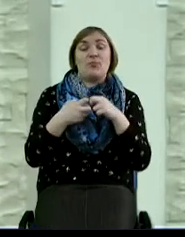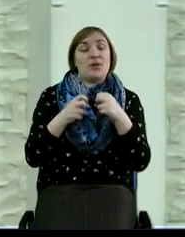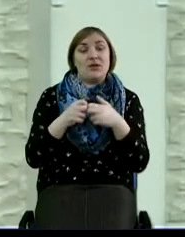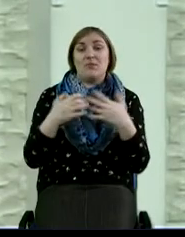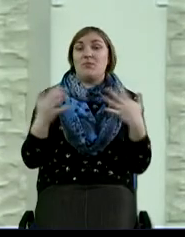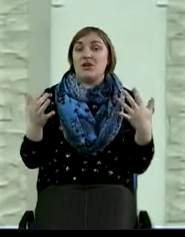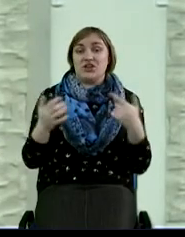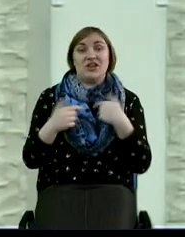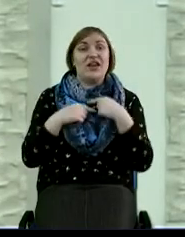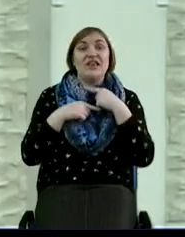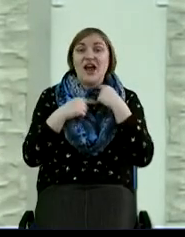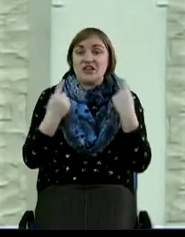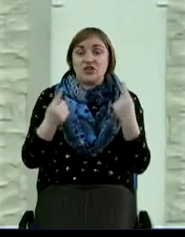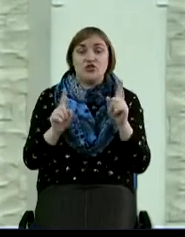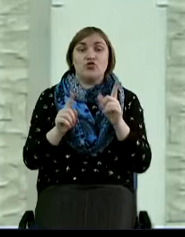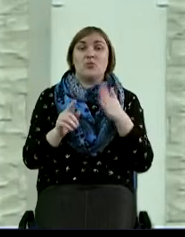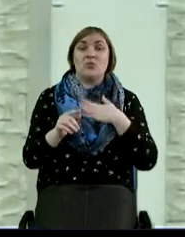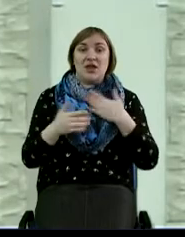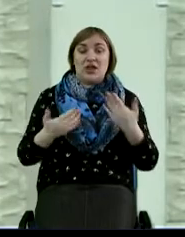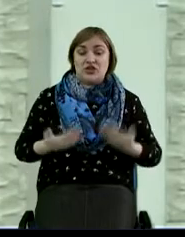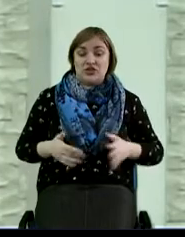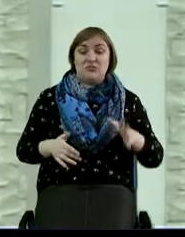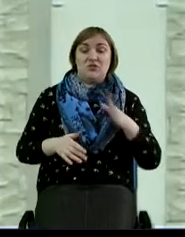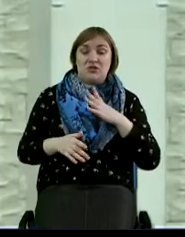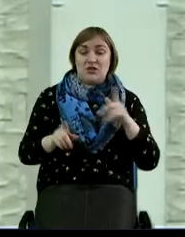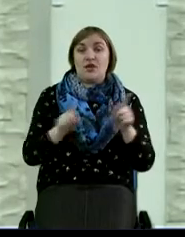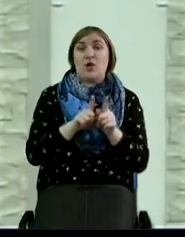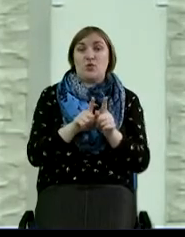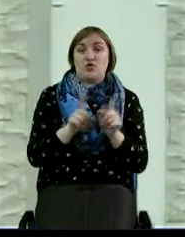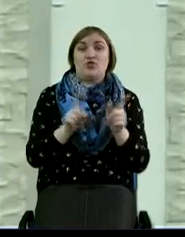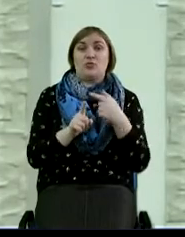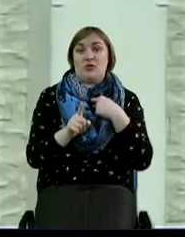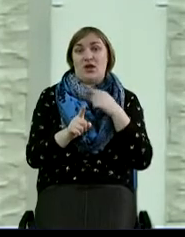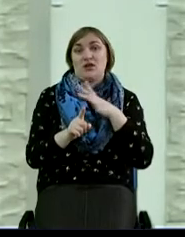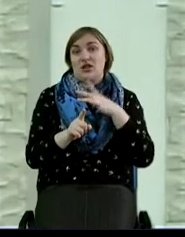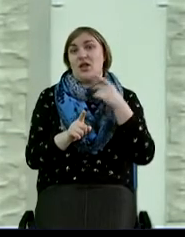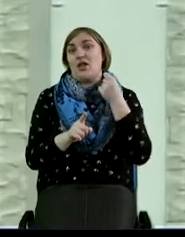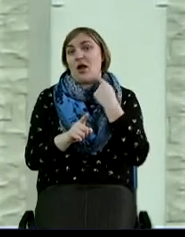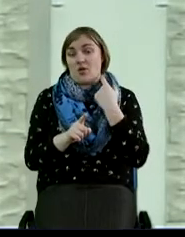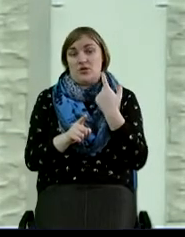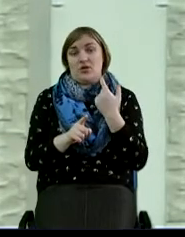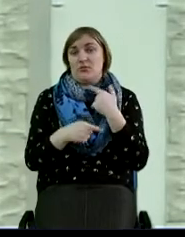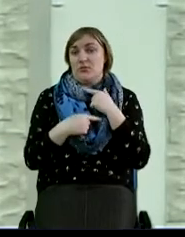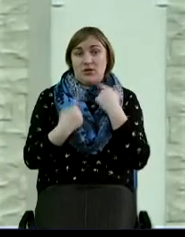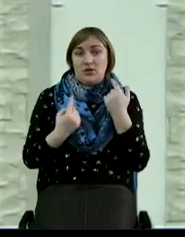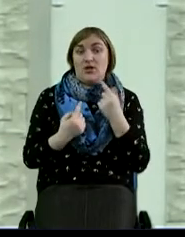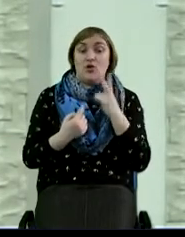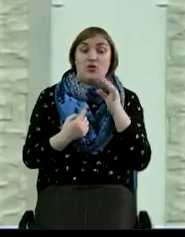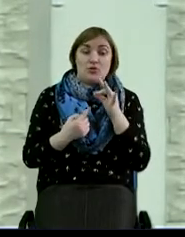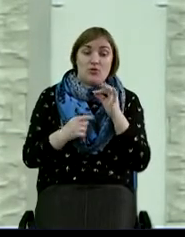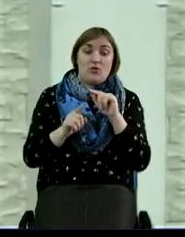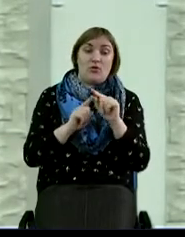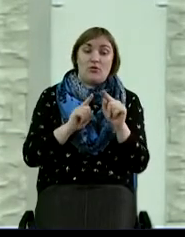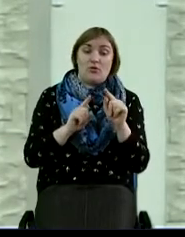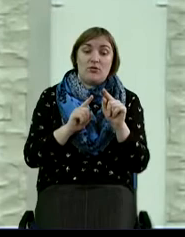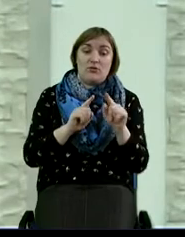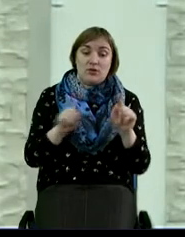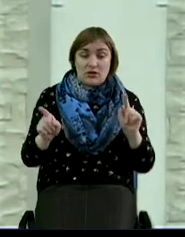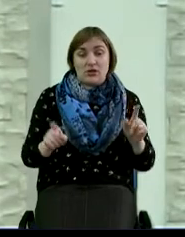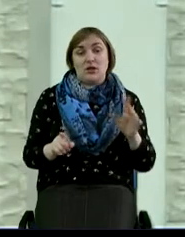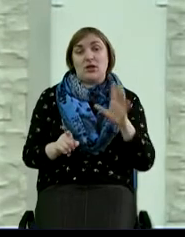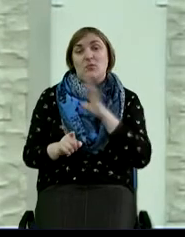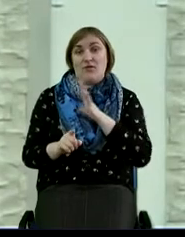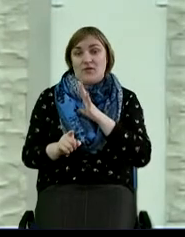и я не хотел, чтобы моя жизнь была точно такой же, чтобы я стал алкоголиком. Но вы знаете, как бывает порой, по истечении